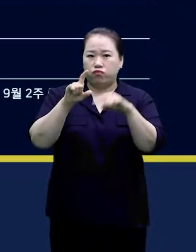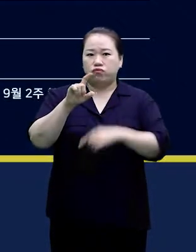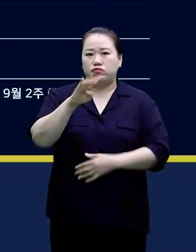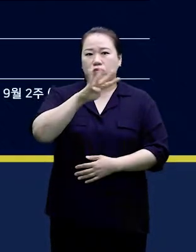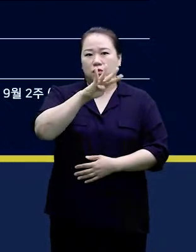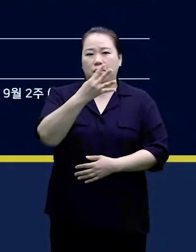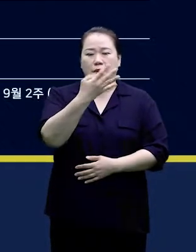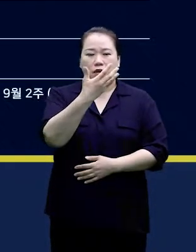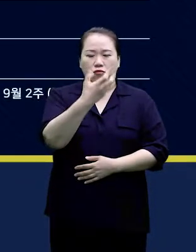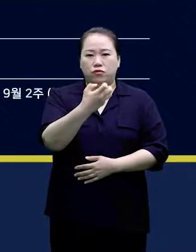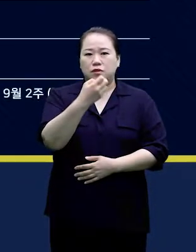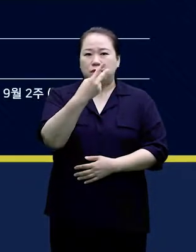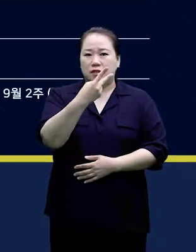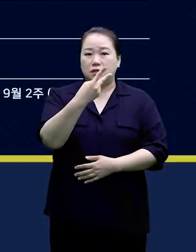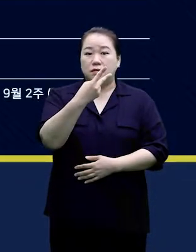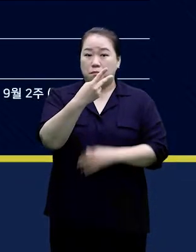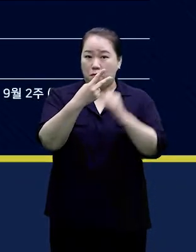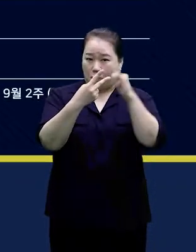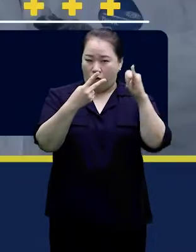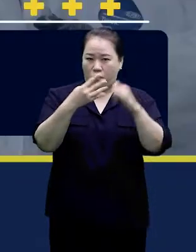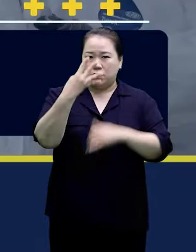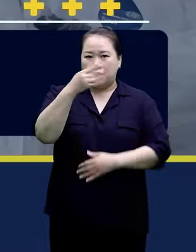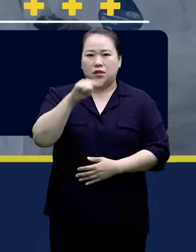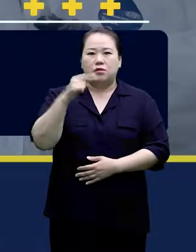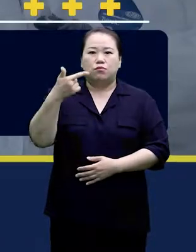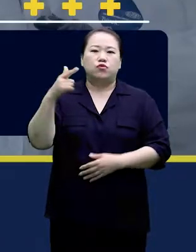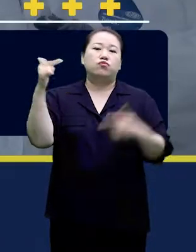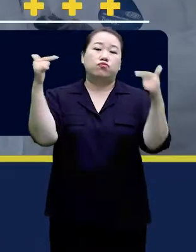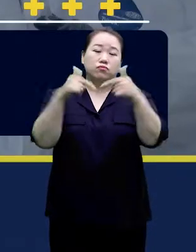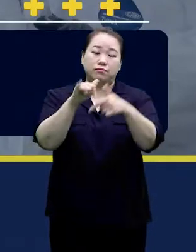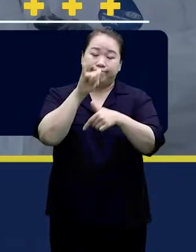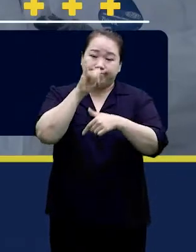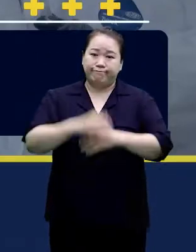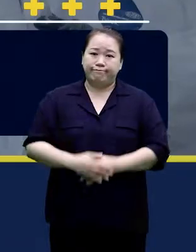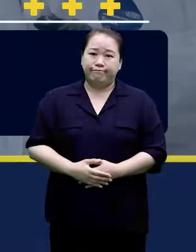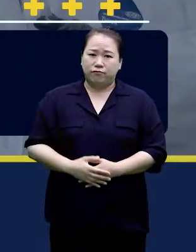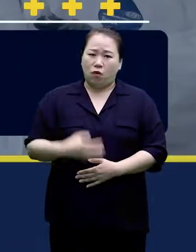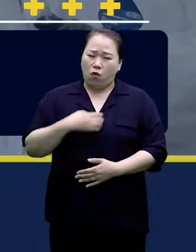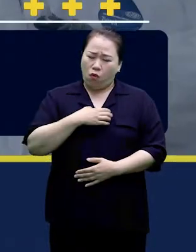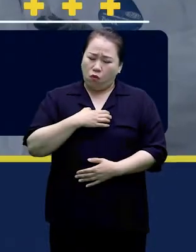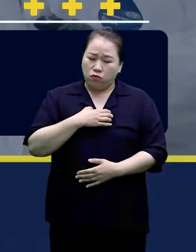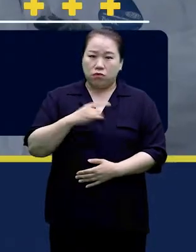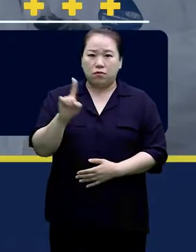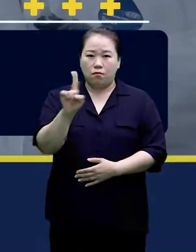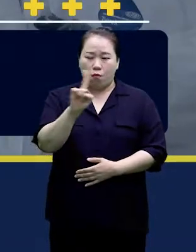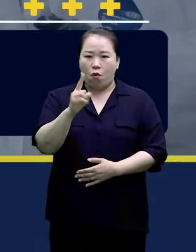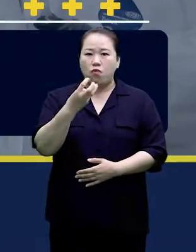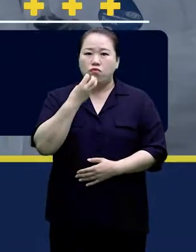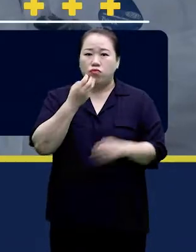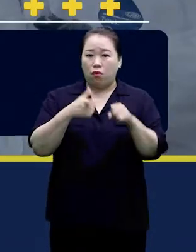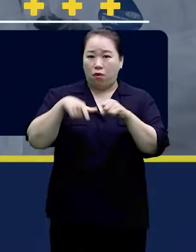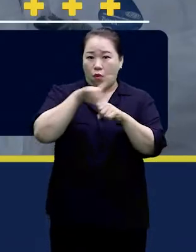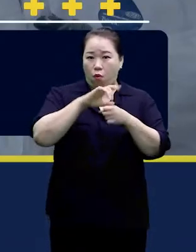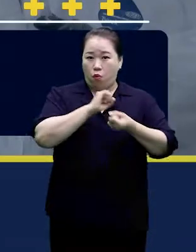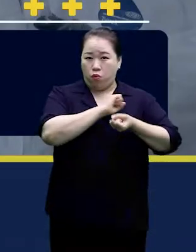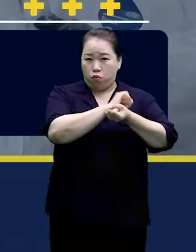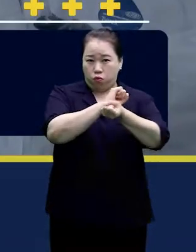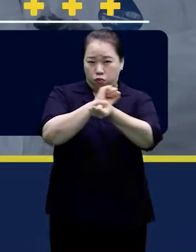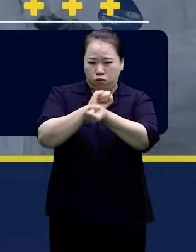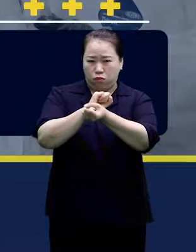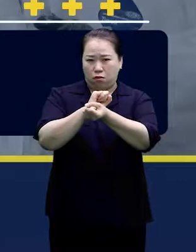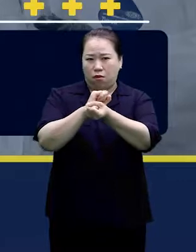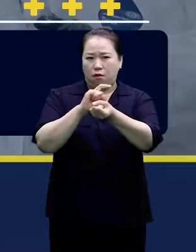.6% 감소했습니다. 우려되는 점은 수도권 확진자가 80%를 넘나들고 있다는